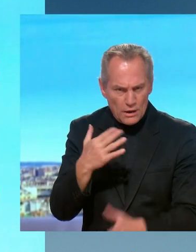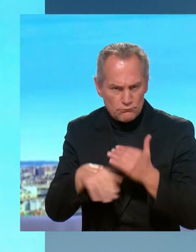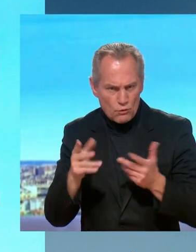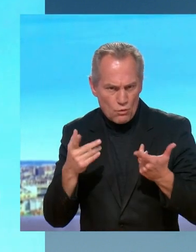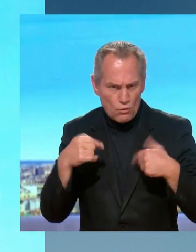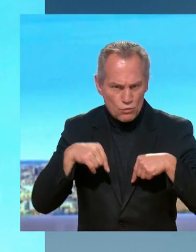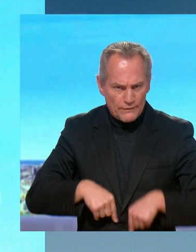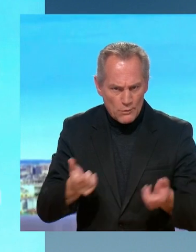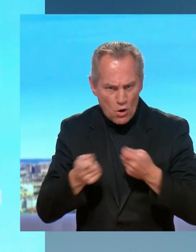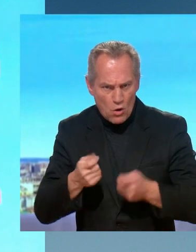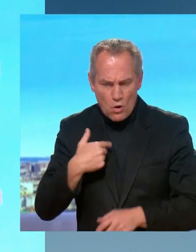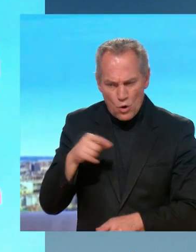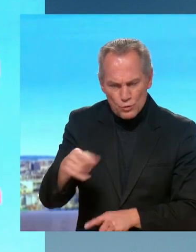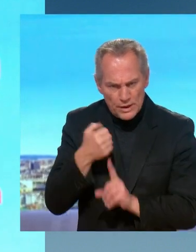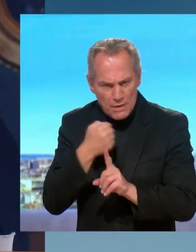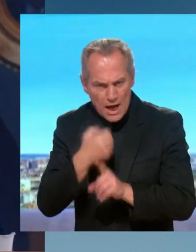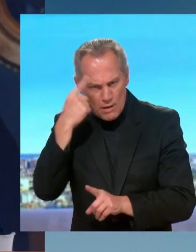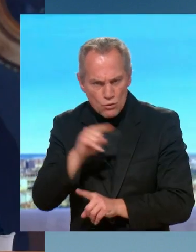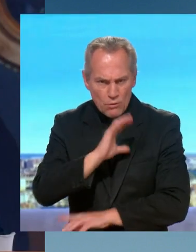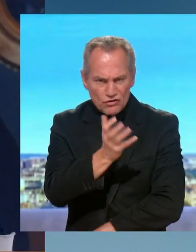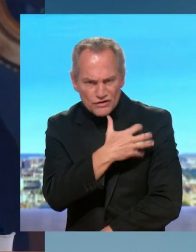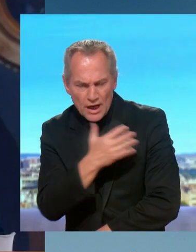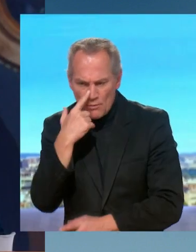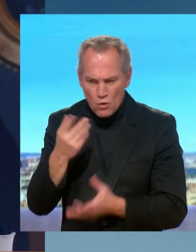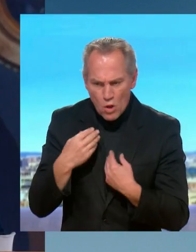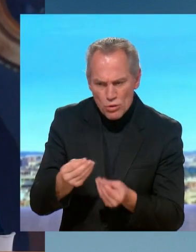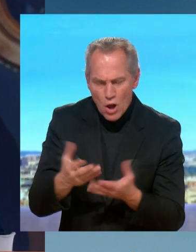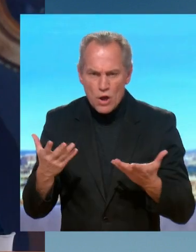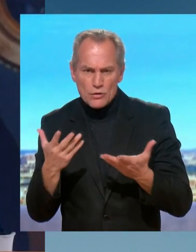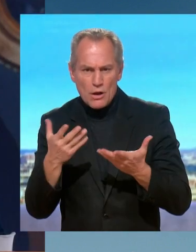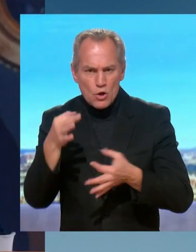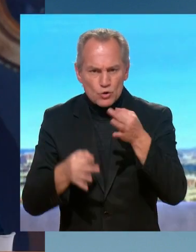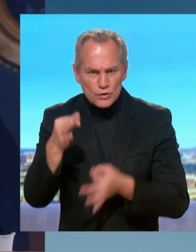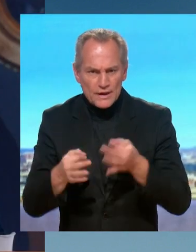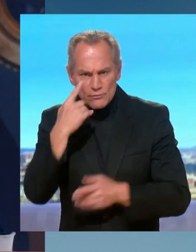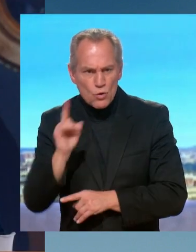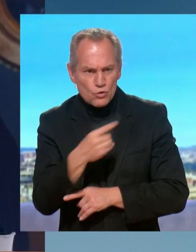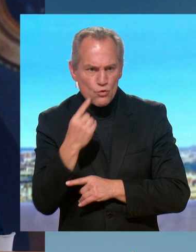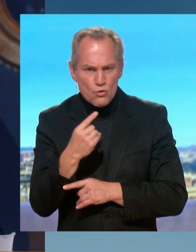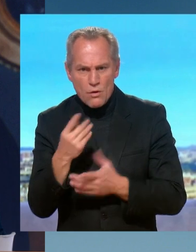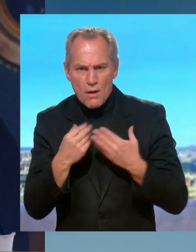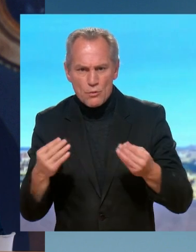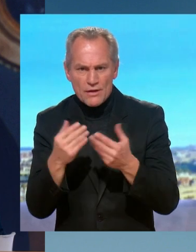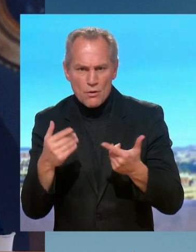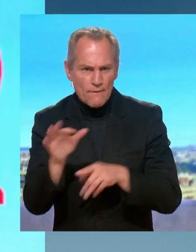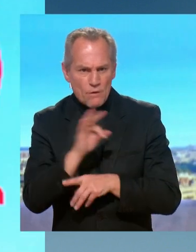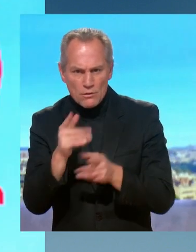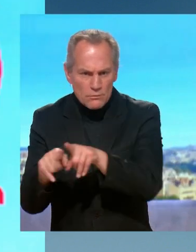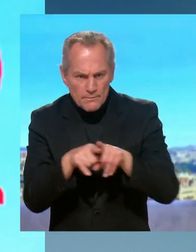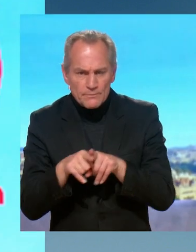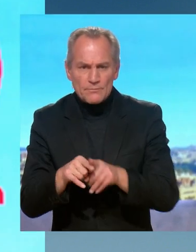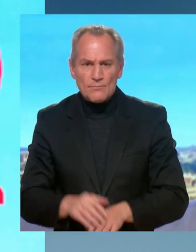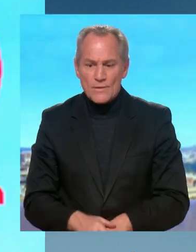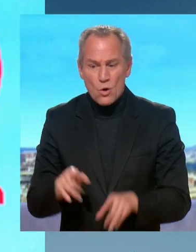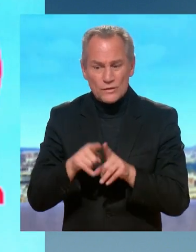moyens qu'on peut donner à nos magistrats, pour les moyens qu'on donne aux Français pour qu'il une bonne réponse pénale. Et puis j'allais dire tout ça pour ça, on a empêché un